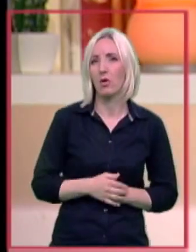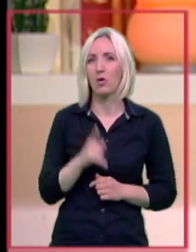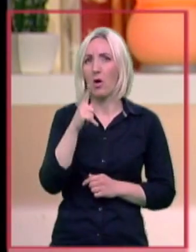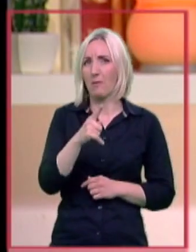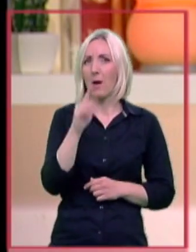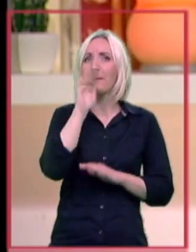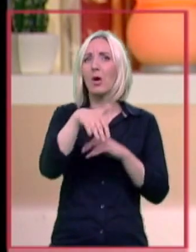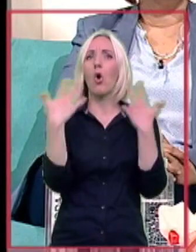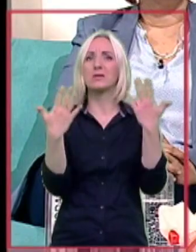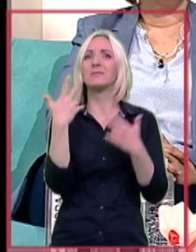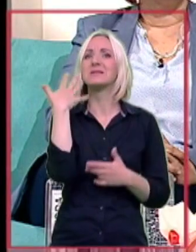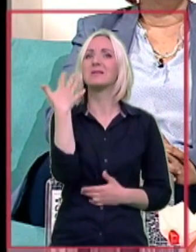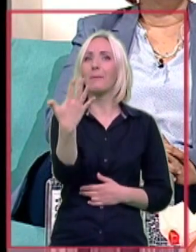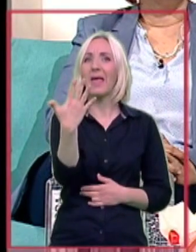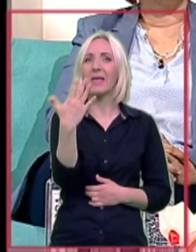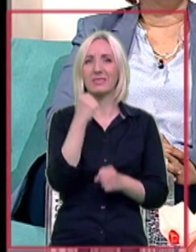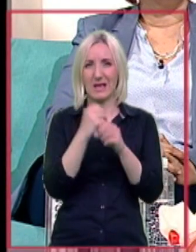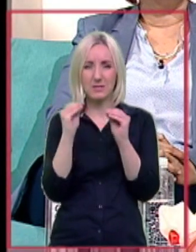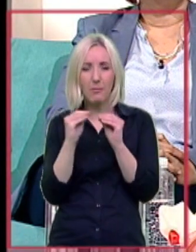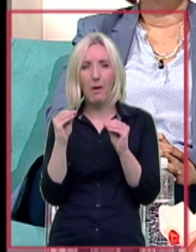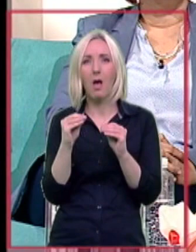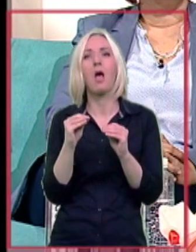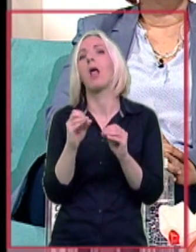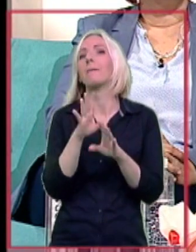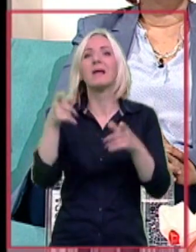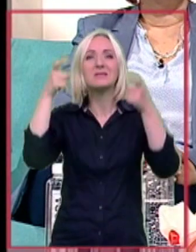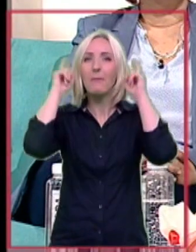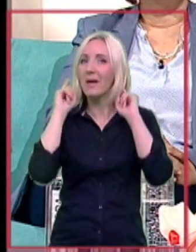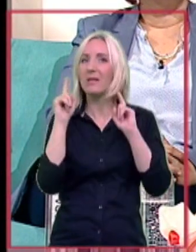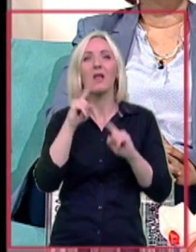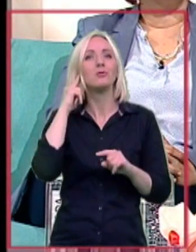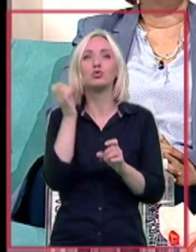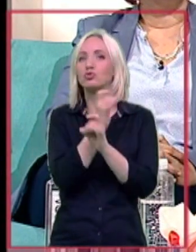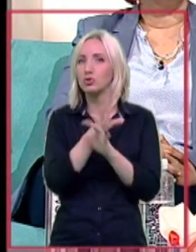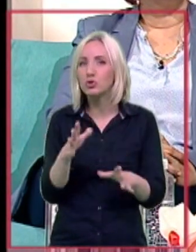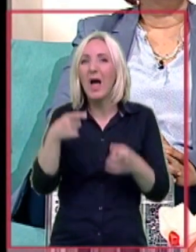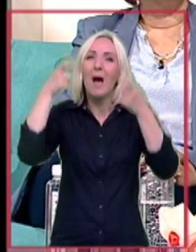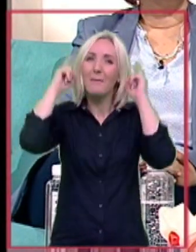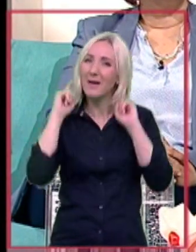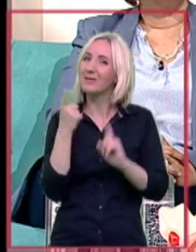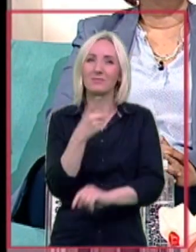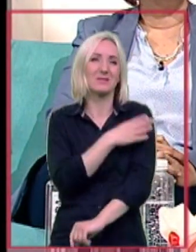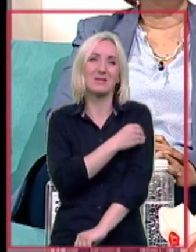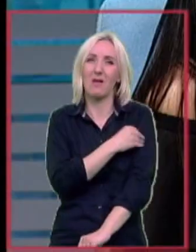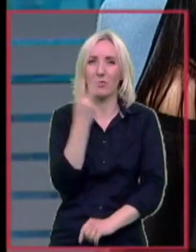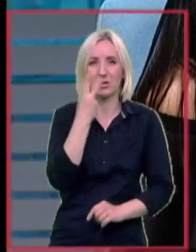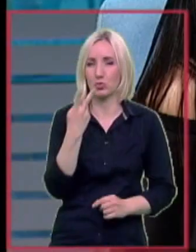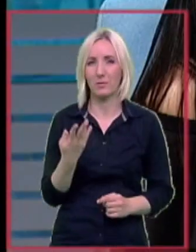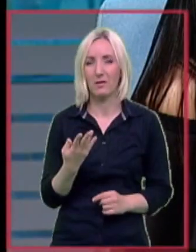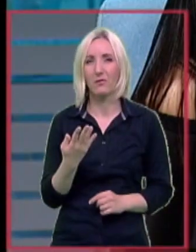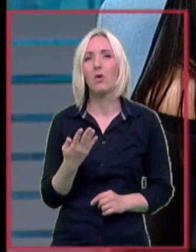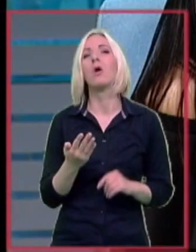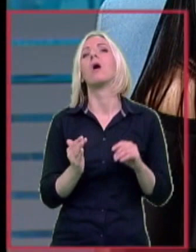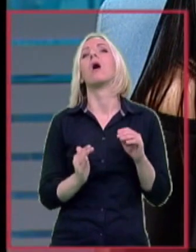85 decibela. Bez aparata ne čuju ništa i sa aparatom to je ovako slabo razumljivo. I u